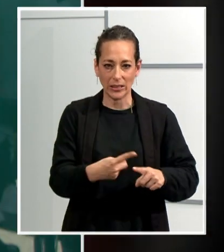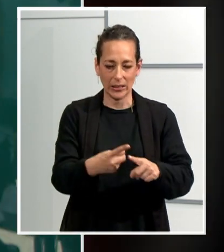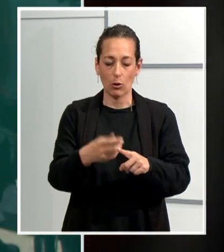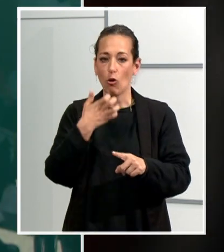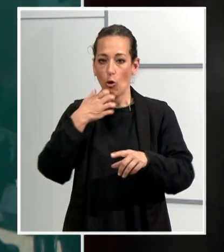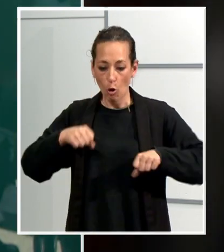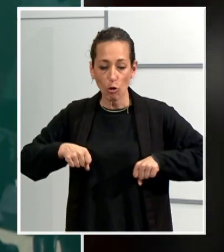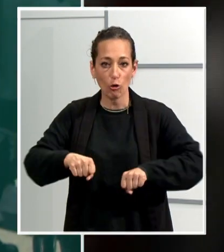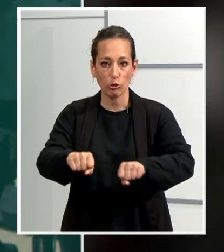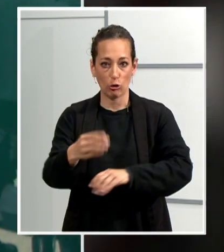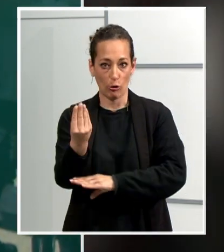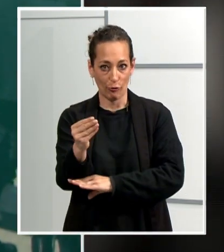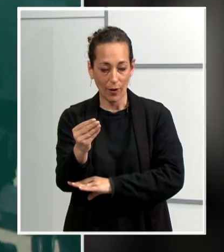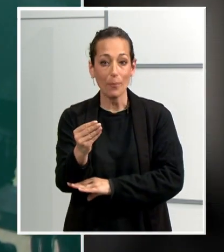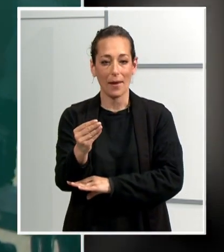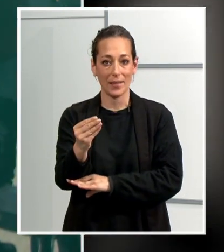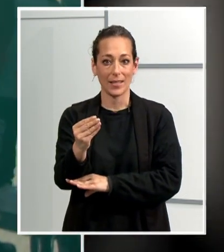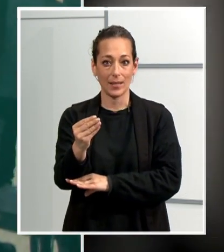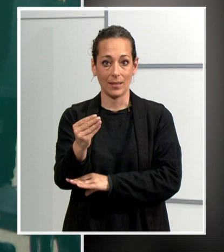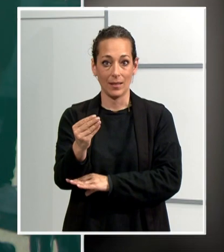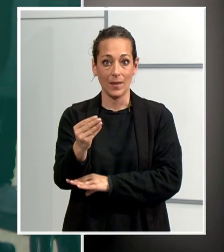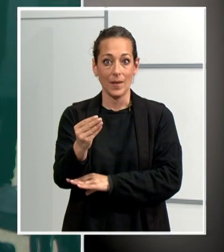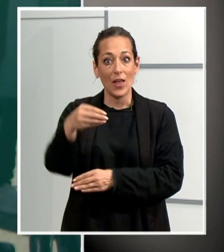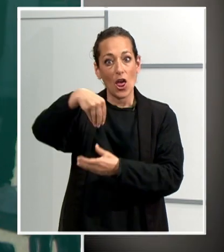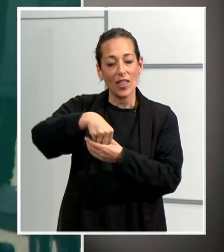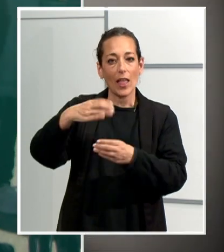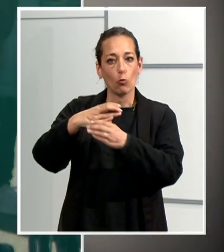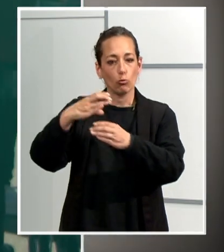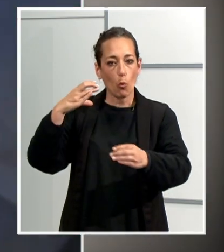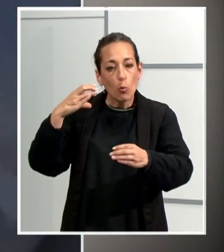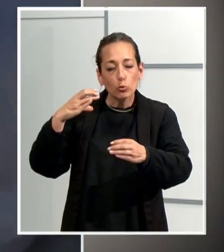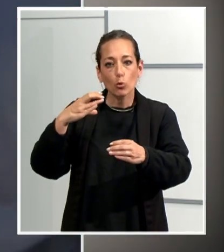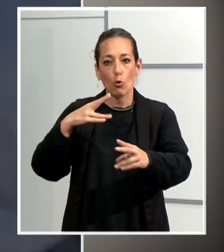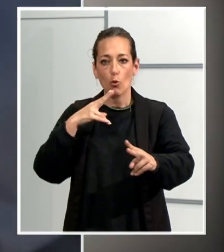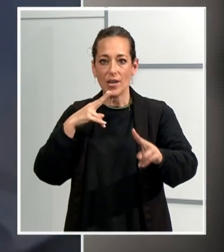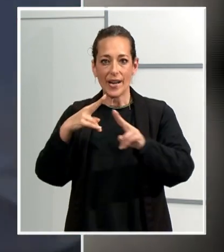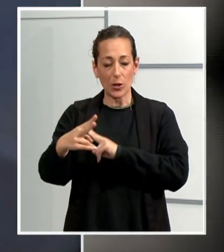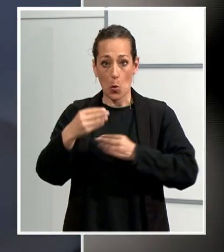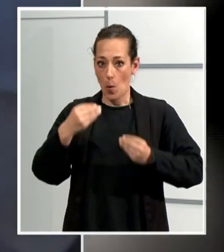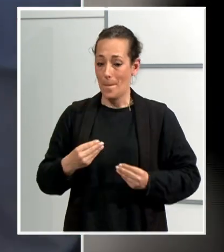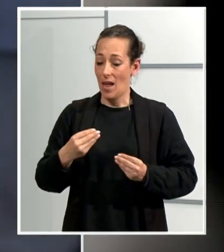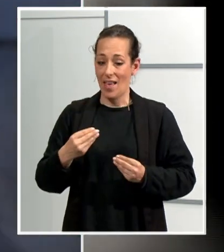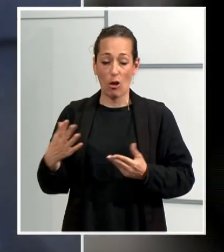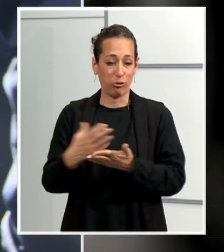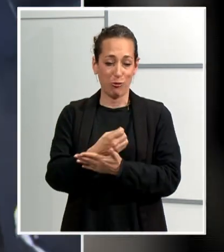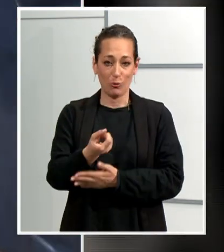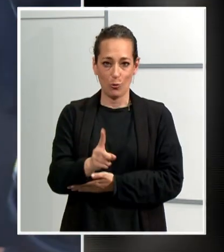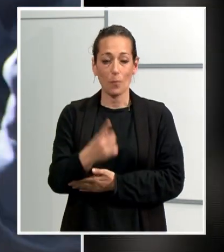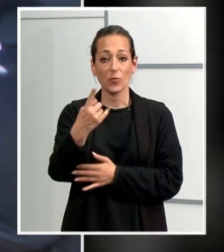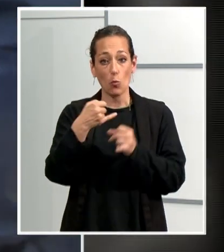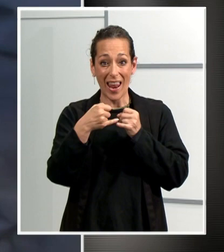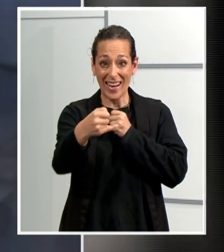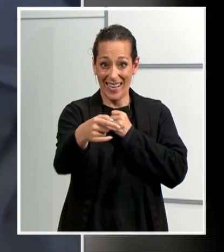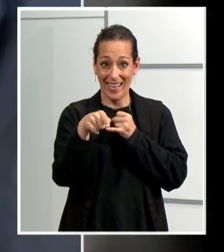bebès, als autobusos, no tothom respon com hauria de respondre. Una de les línies en què TMS està